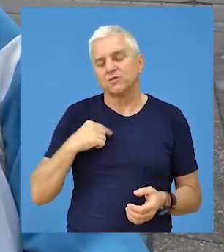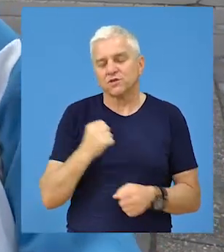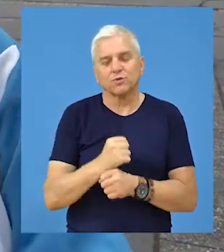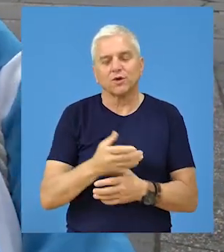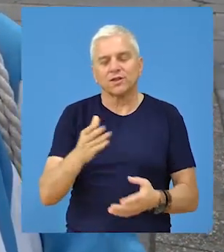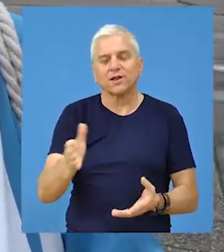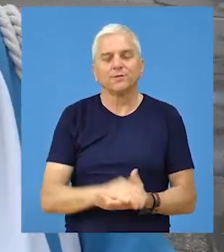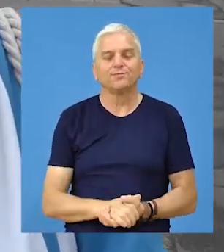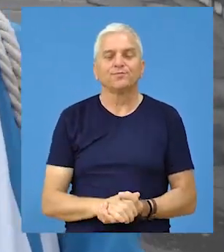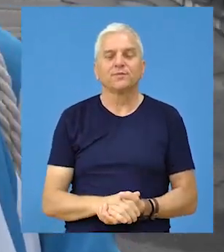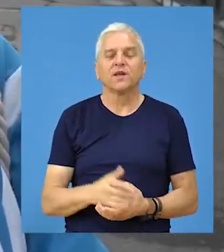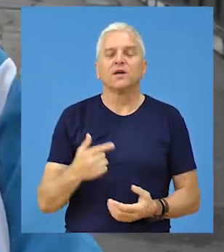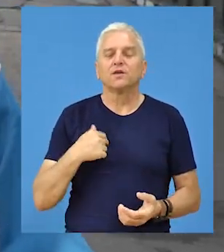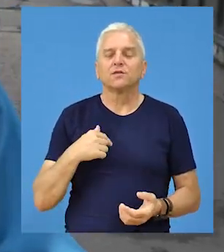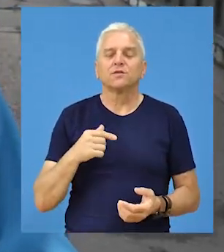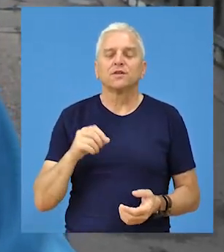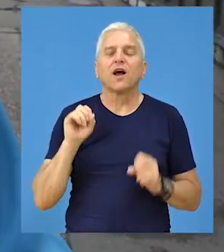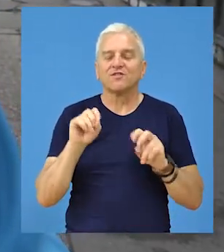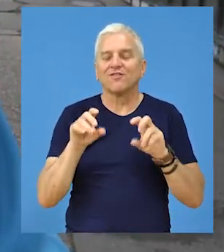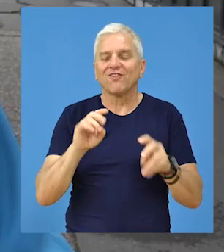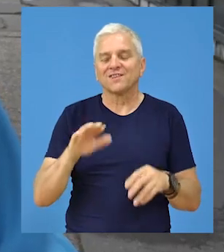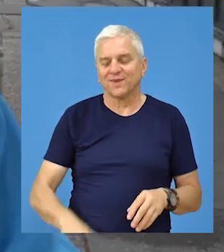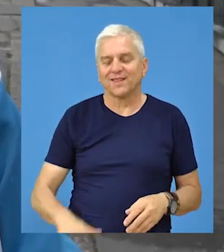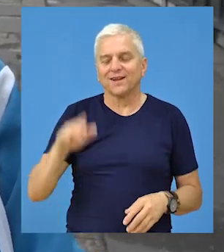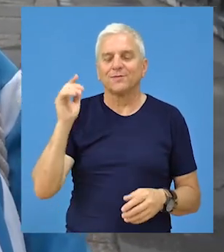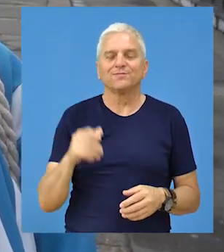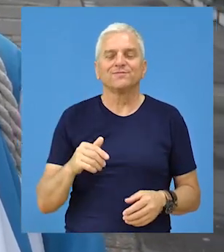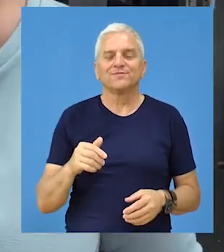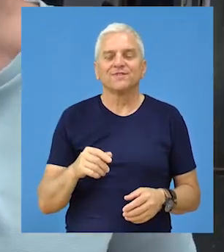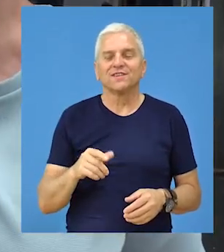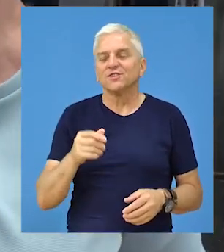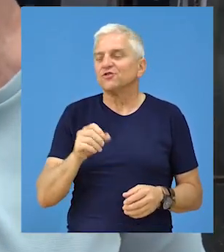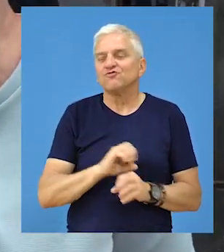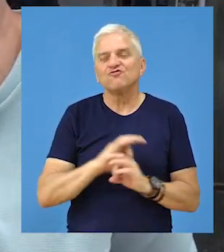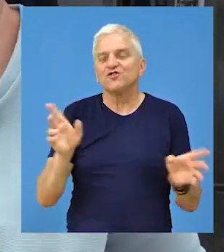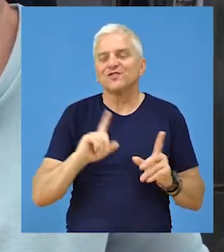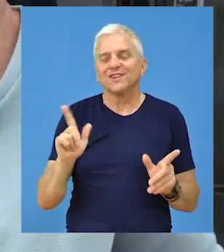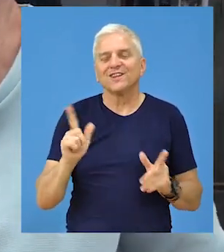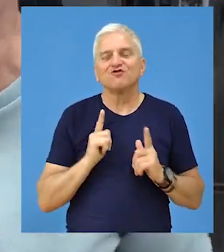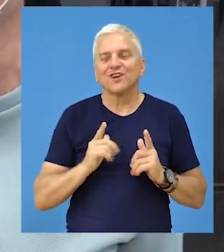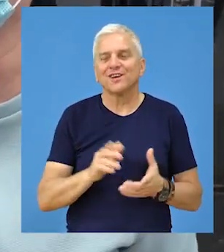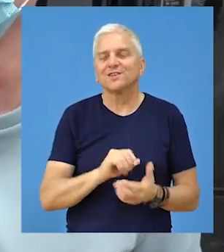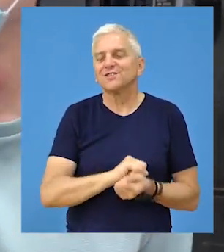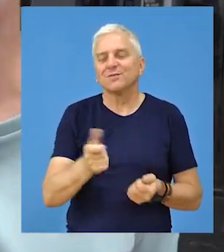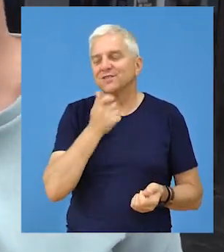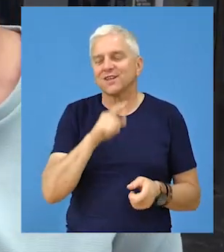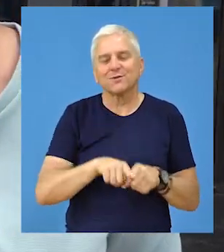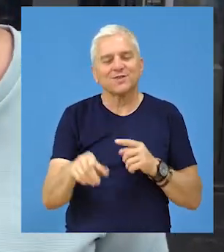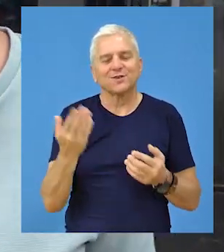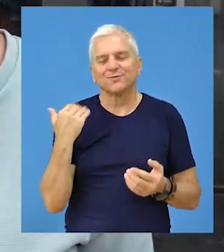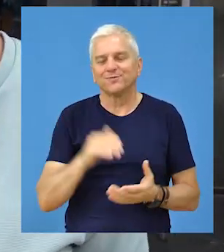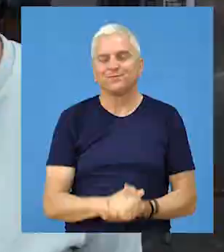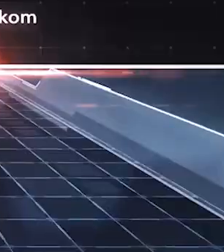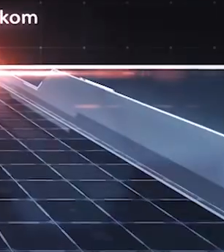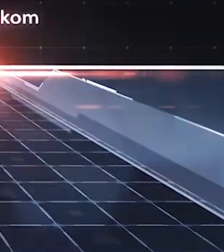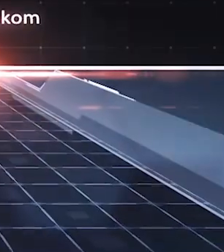dužnost da obavim. je moje, tako sam vaspitala. Pa ništa. Ništa ne očekujem. Sve